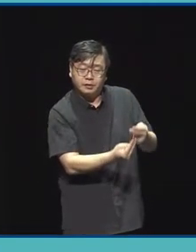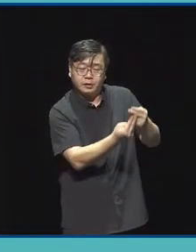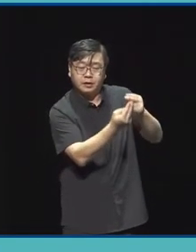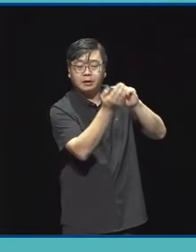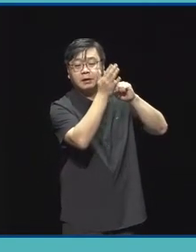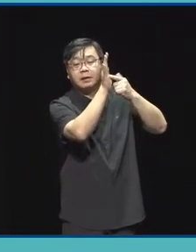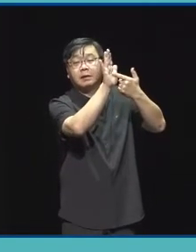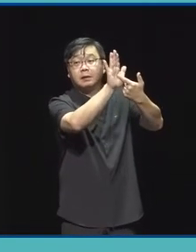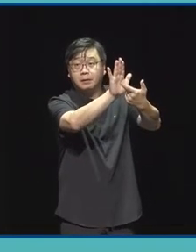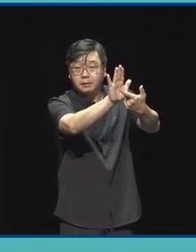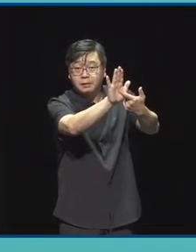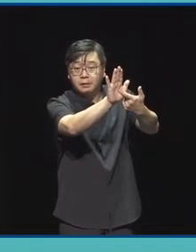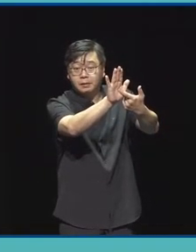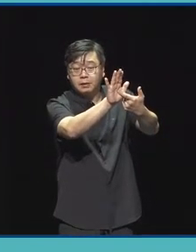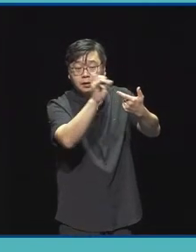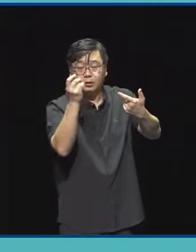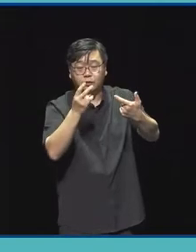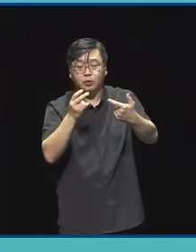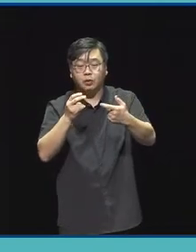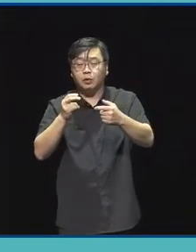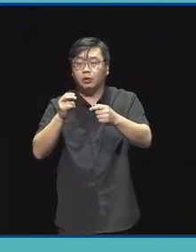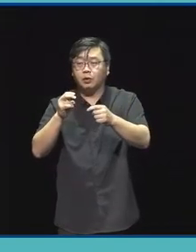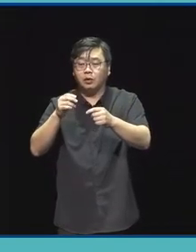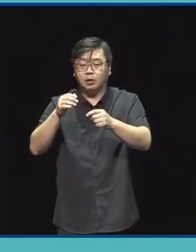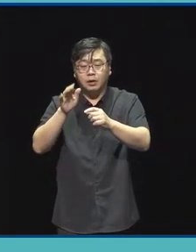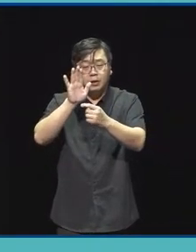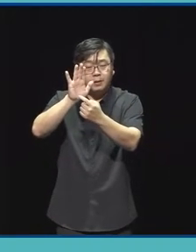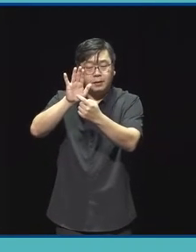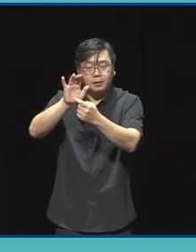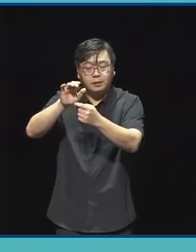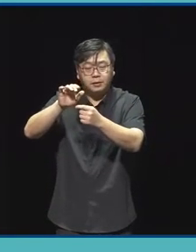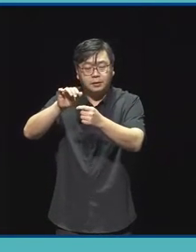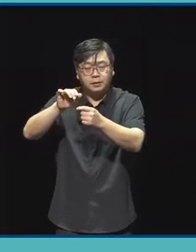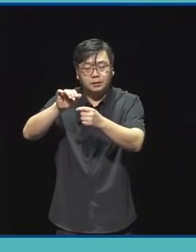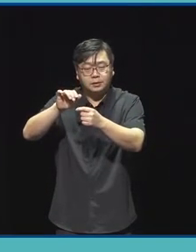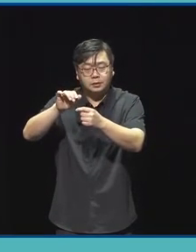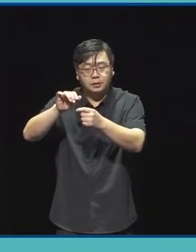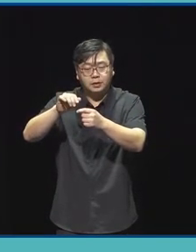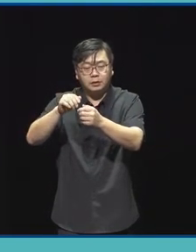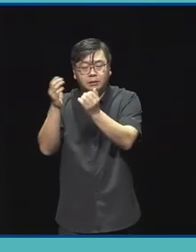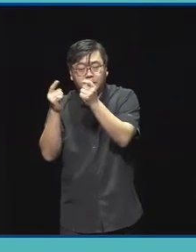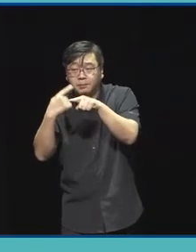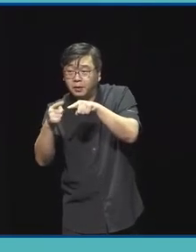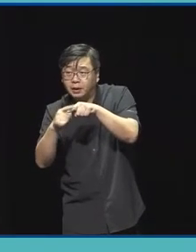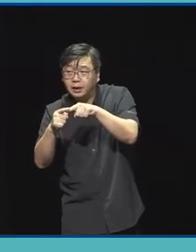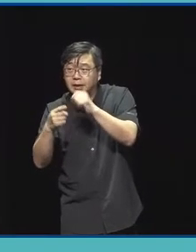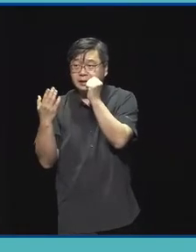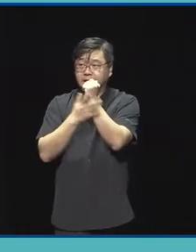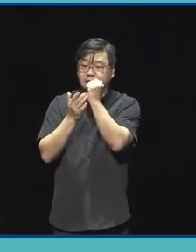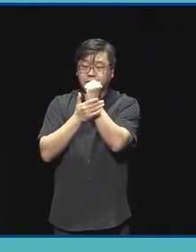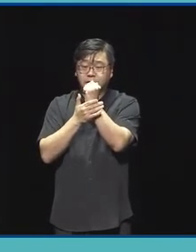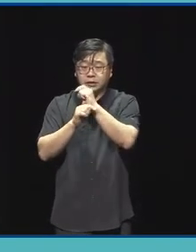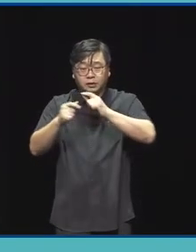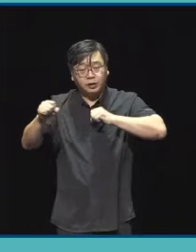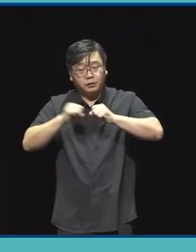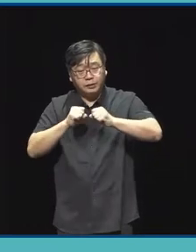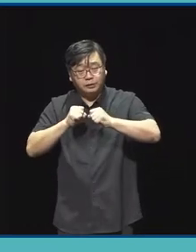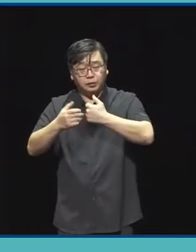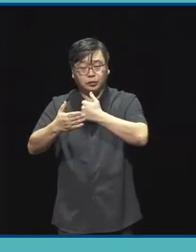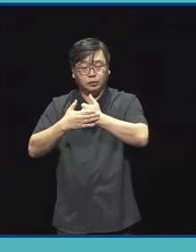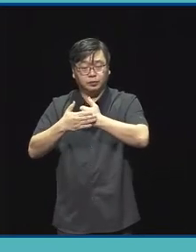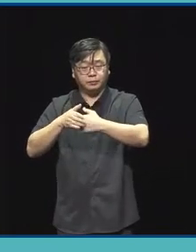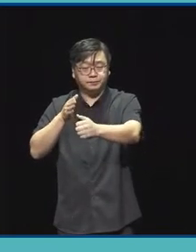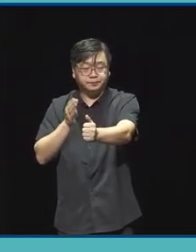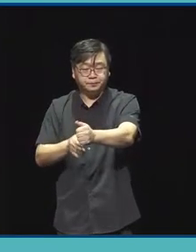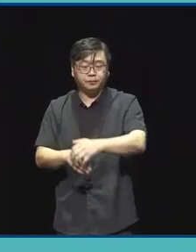작업에 함께 협력하셔야 하는 사업입니다 그리고 지원 규모는 한 프로젝트당